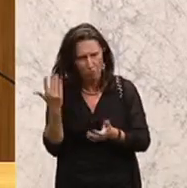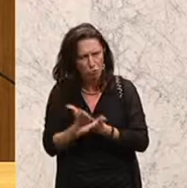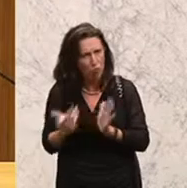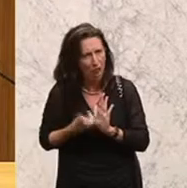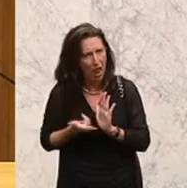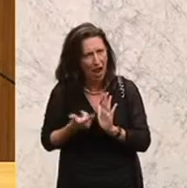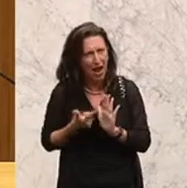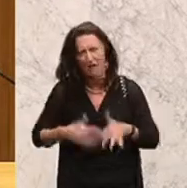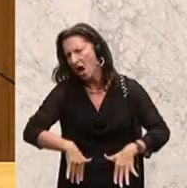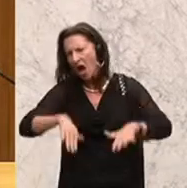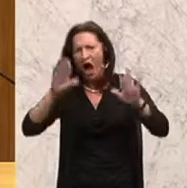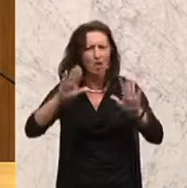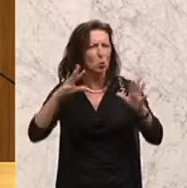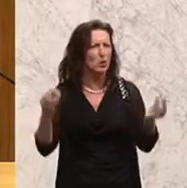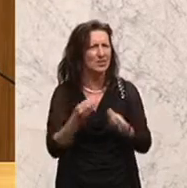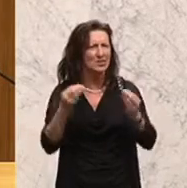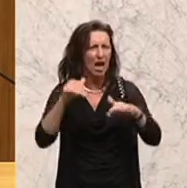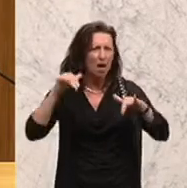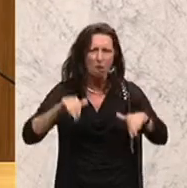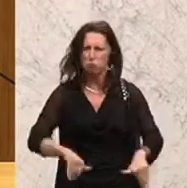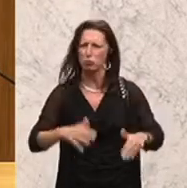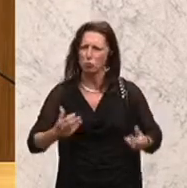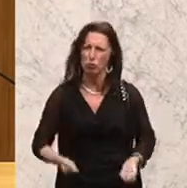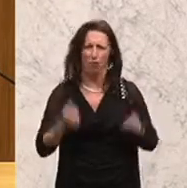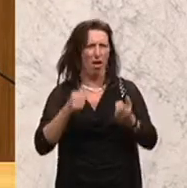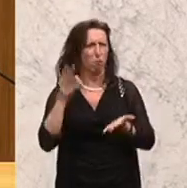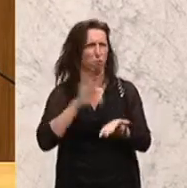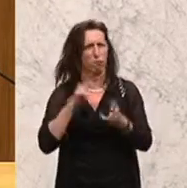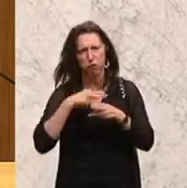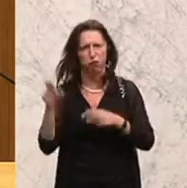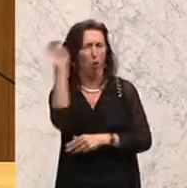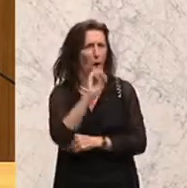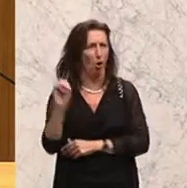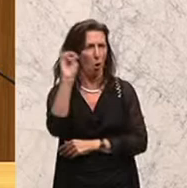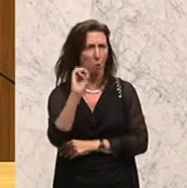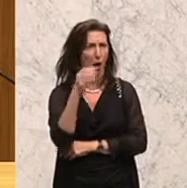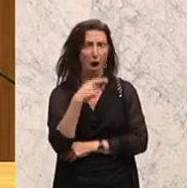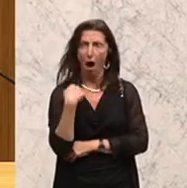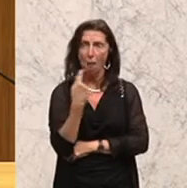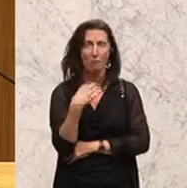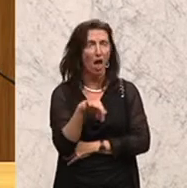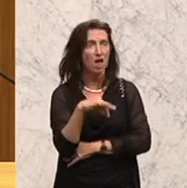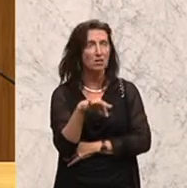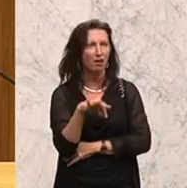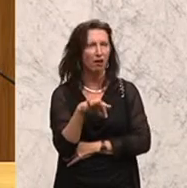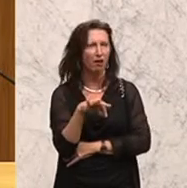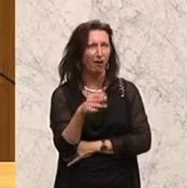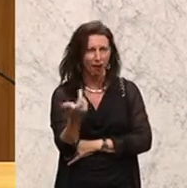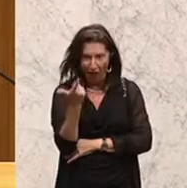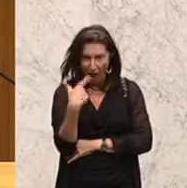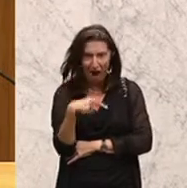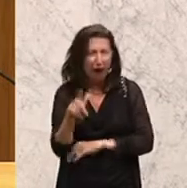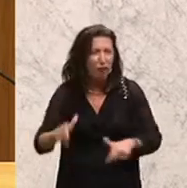ein Schwerpunkt sein muss einer gemeinsamen europäischen Politik. Wir waren damals die Einzigen. Man hat uns ausgelacht. Und